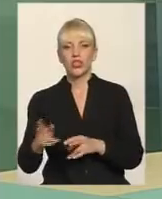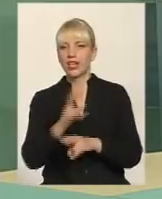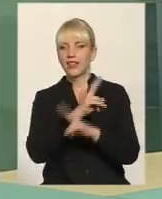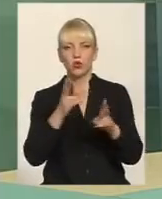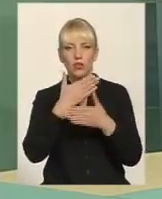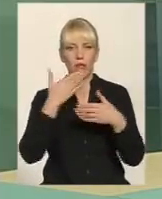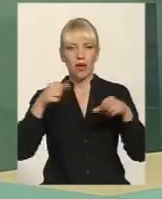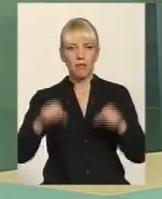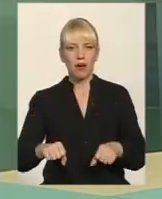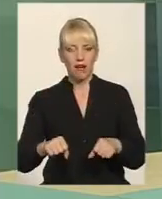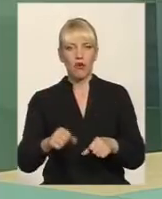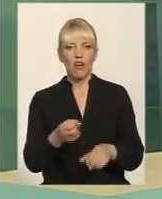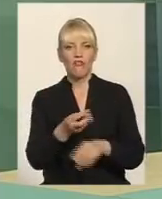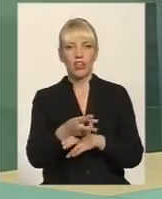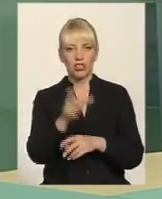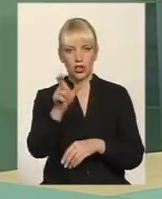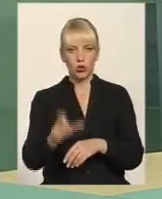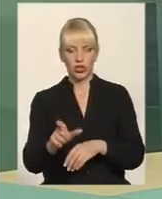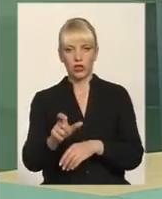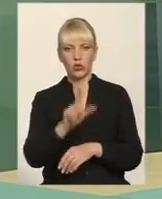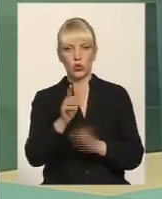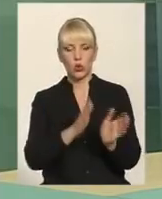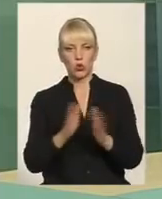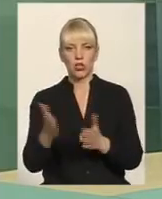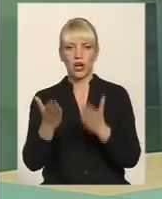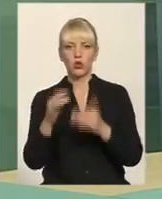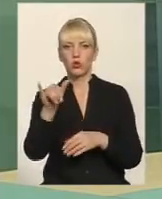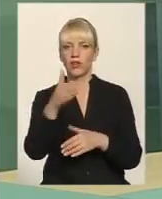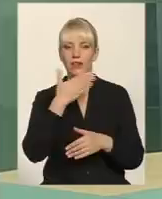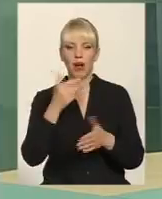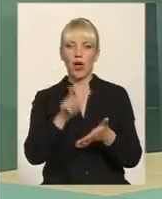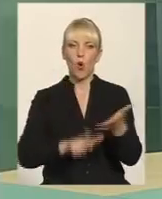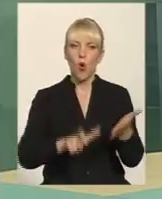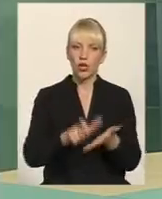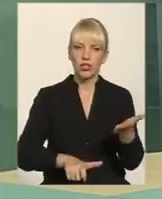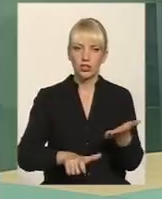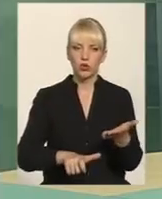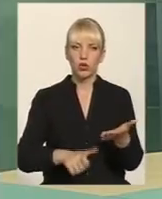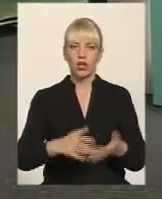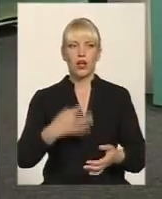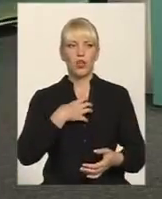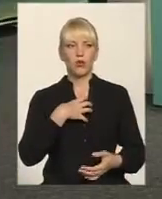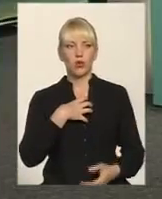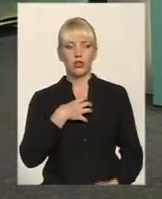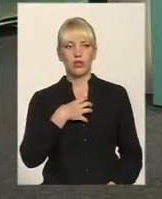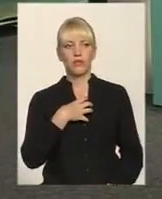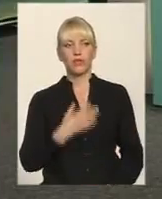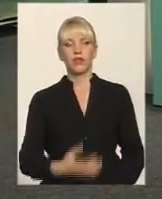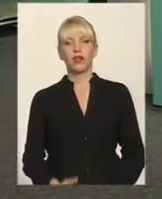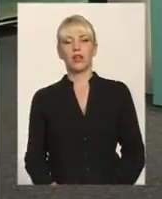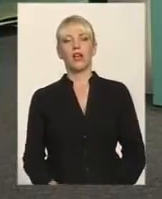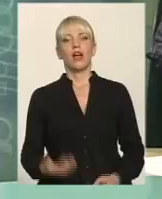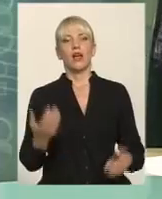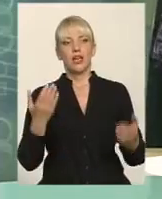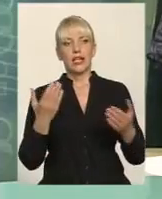немає якоїсь довідки, навіть якщо є спірне питання, навіть якщо ордеру немає, навіть якщо… А якщо є борги? Сьогодні з гуртожитку,